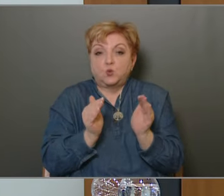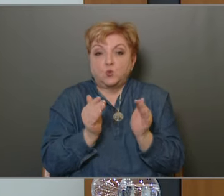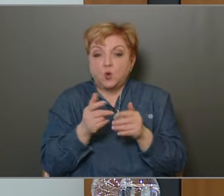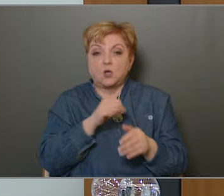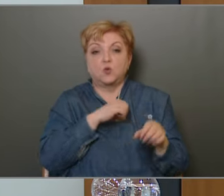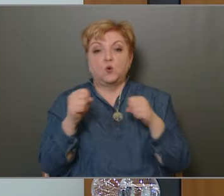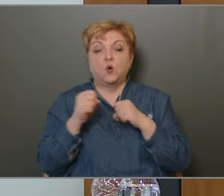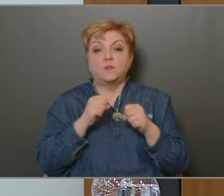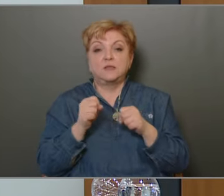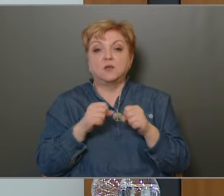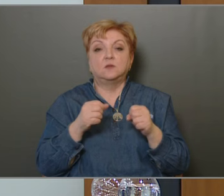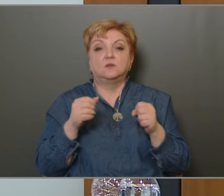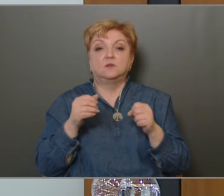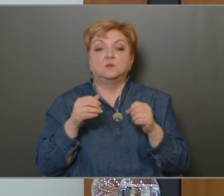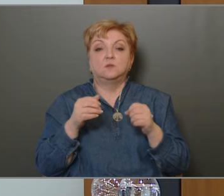mozgástere.